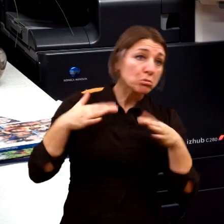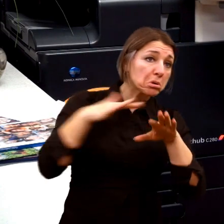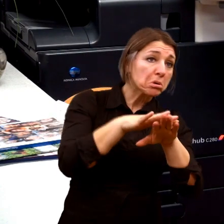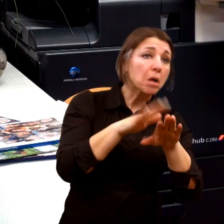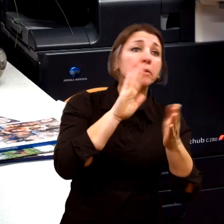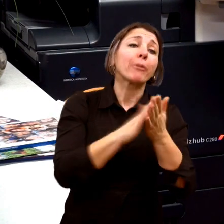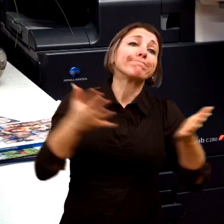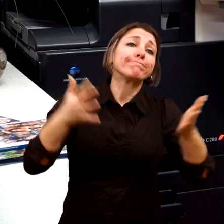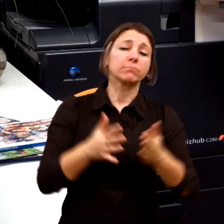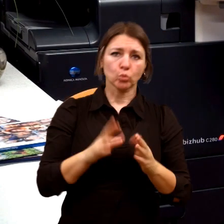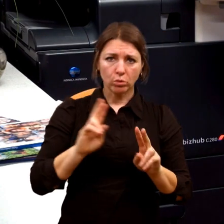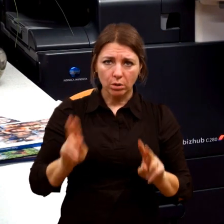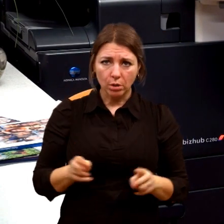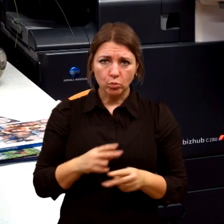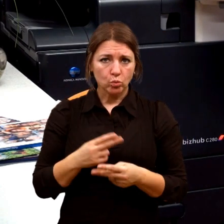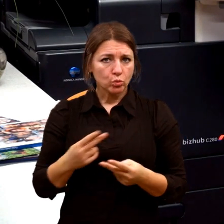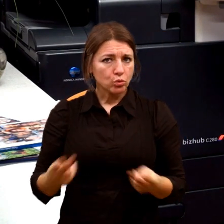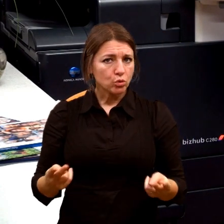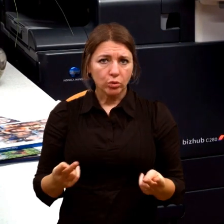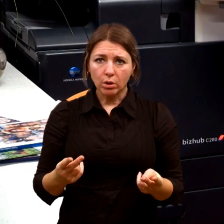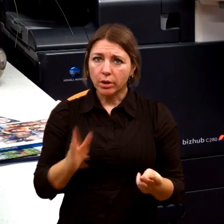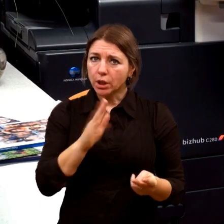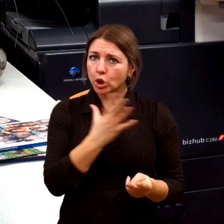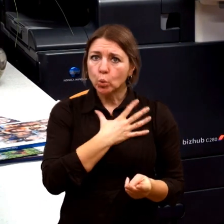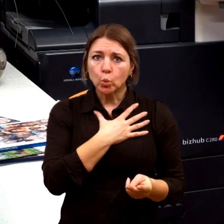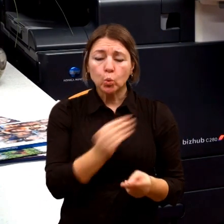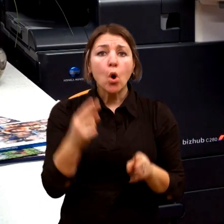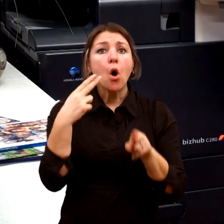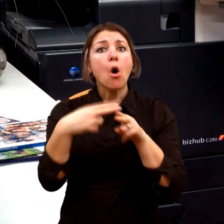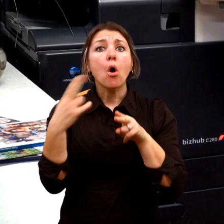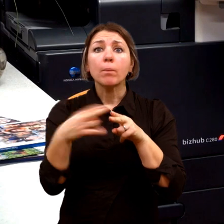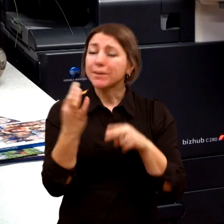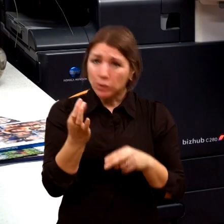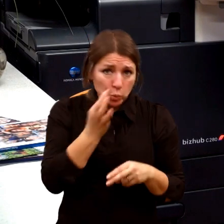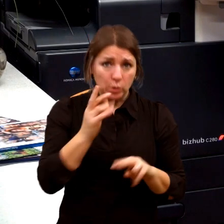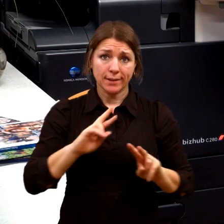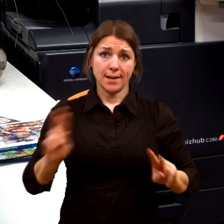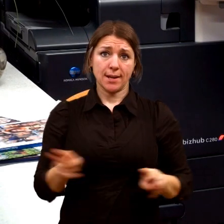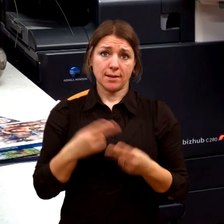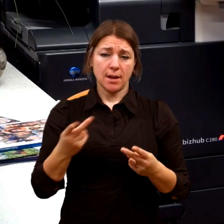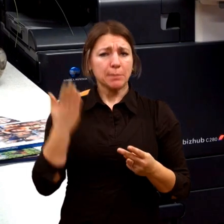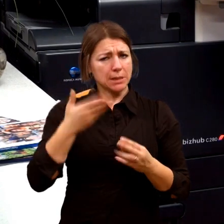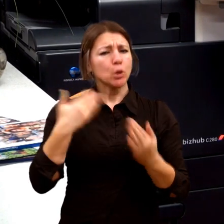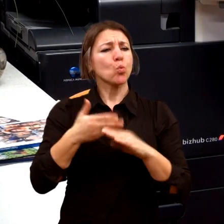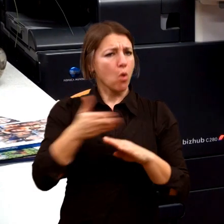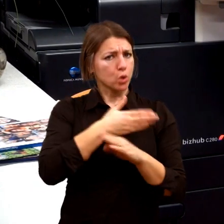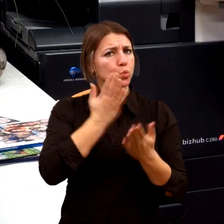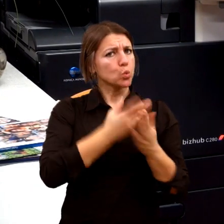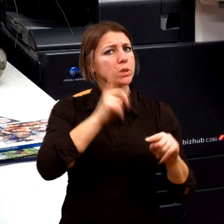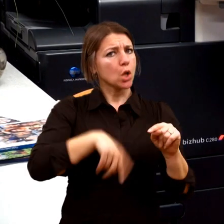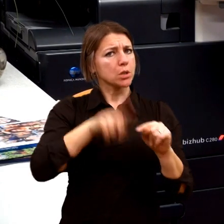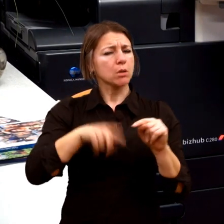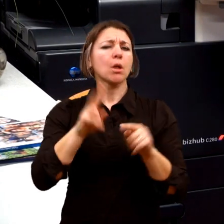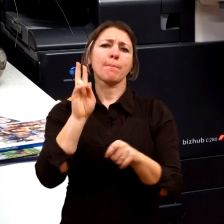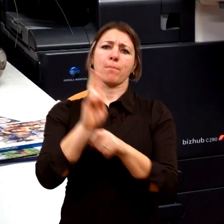pokusů, který byly a kde si myslím, že těm dětem to úplně neprospělo v minulosti, že bylo dost a měli bychom i ve